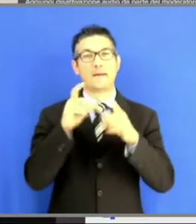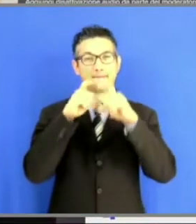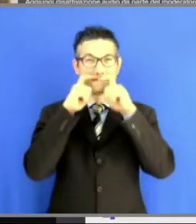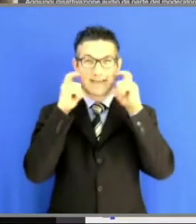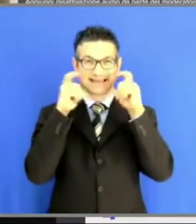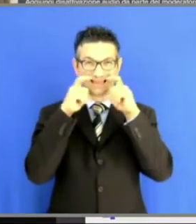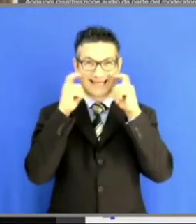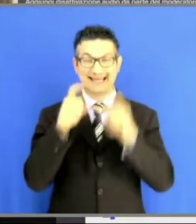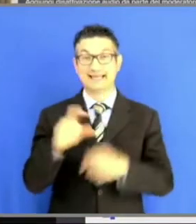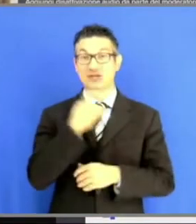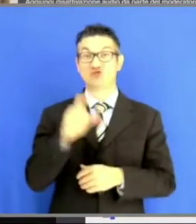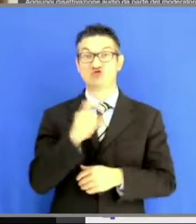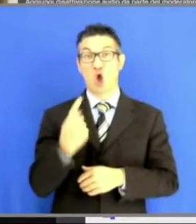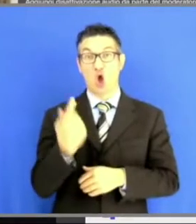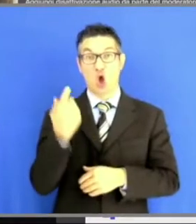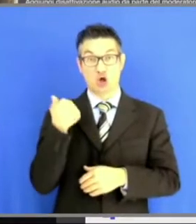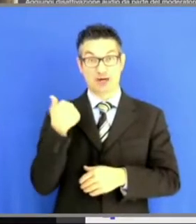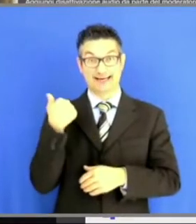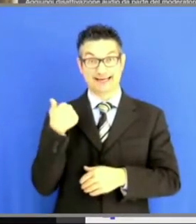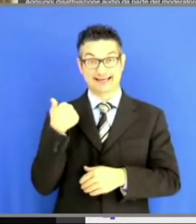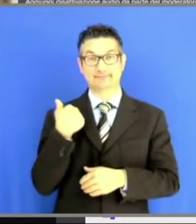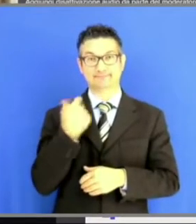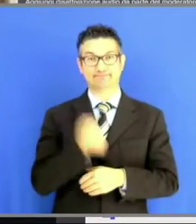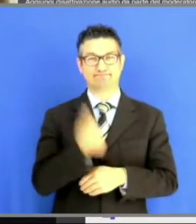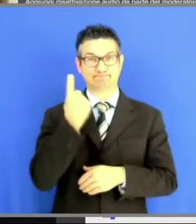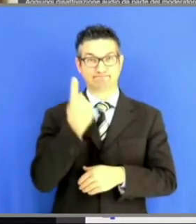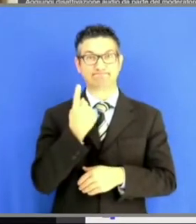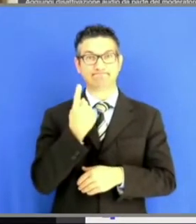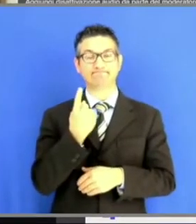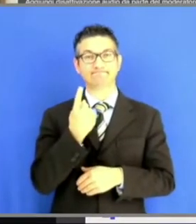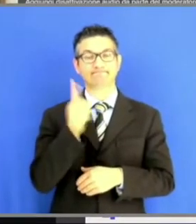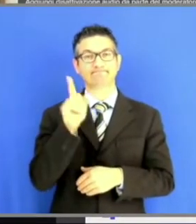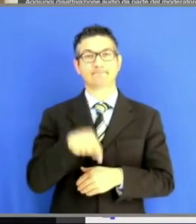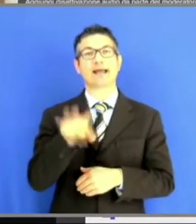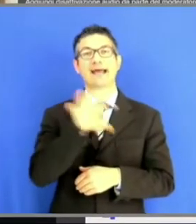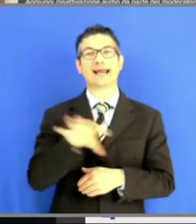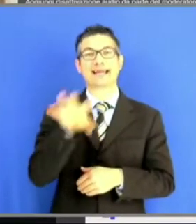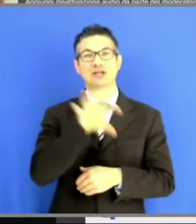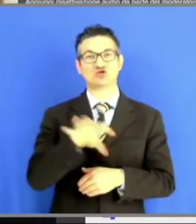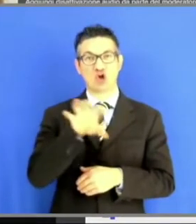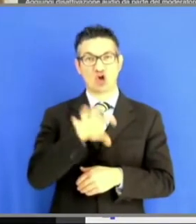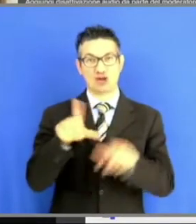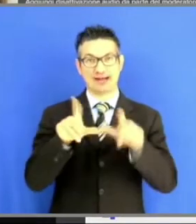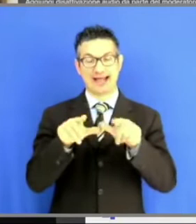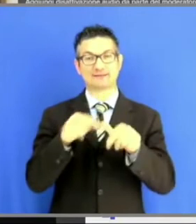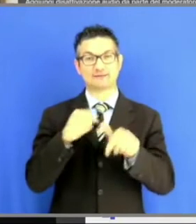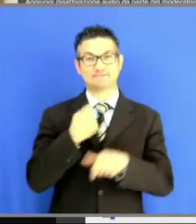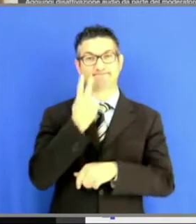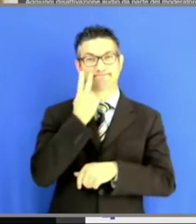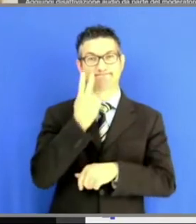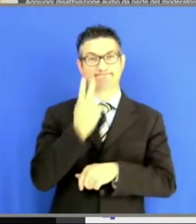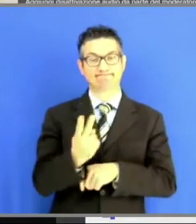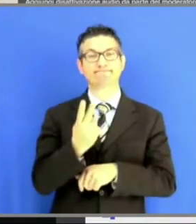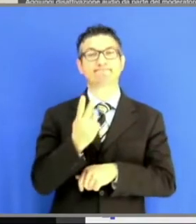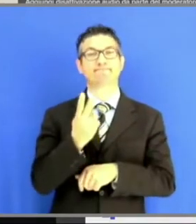giorni scorsi è uscito fuori che anche la Regione ha riscontrato che le polizze